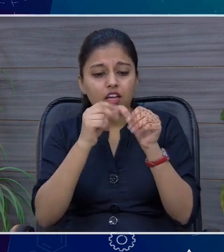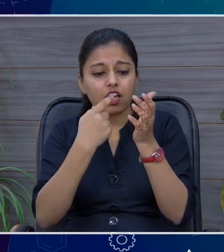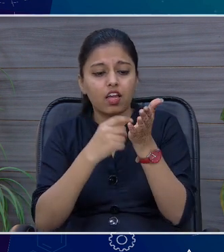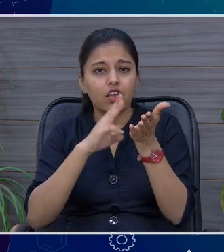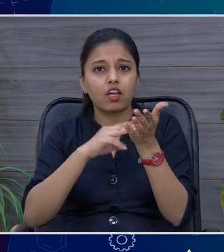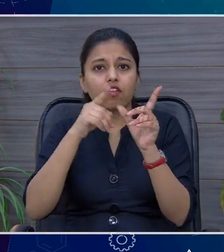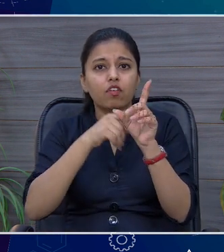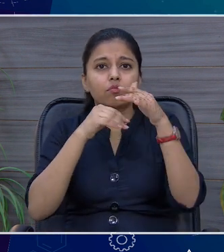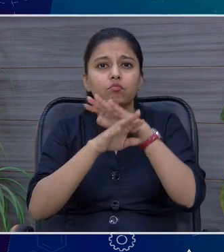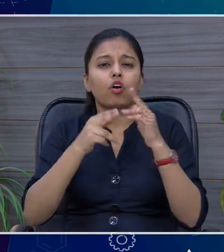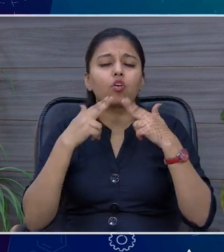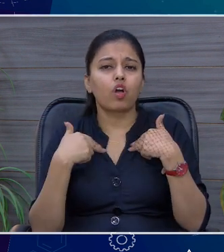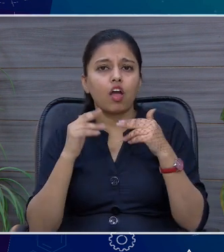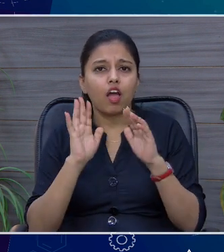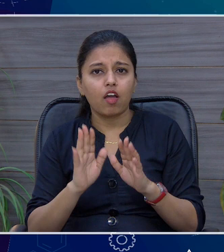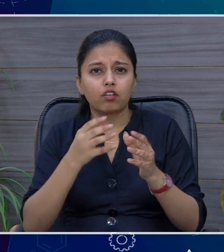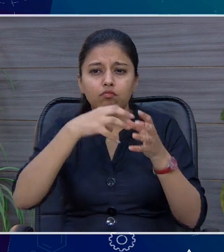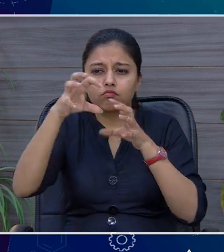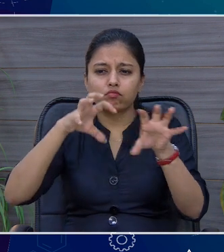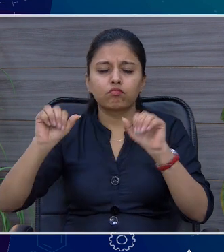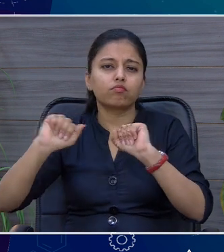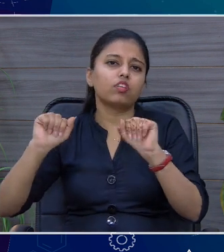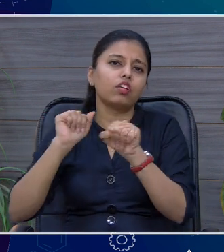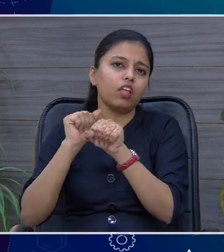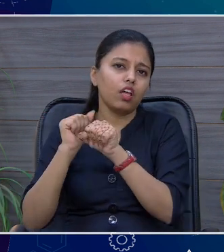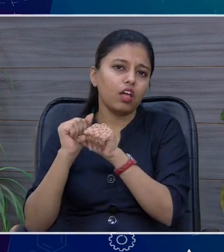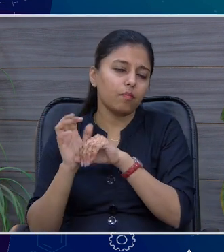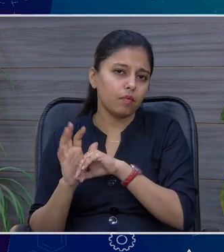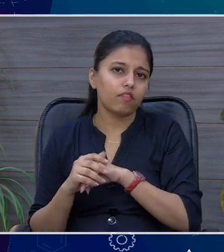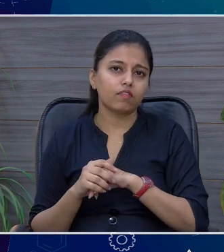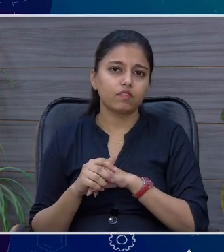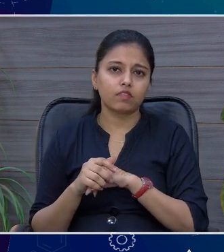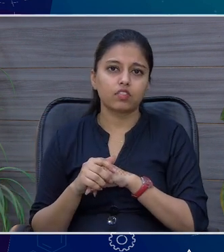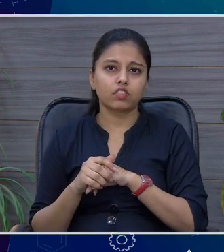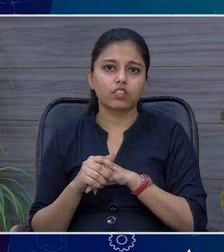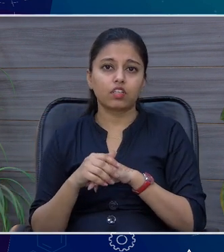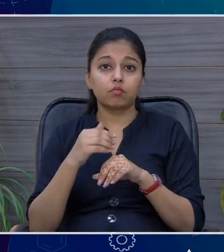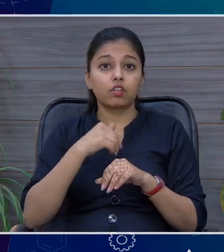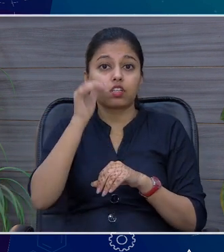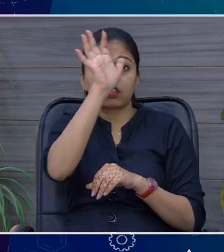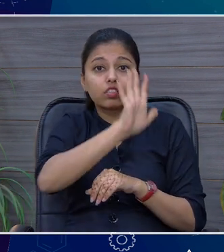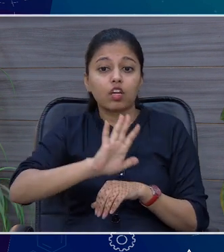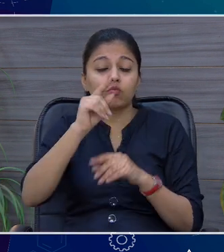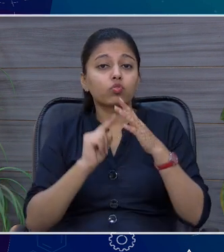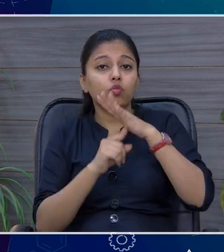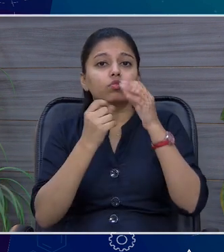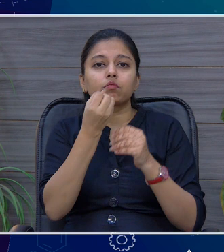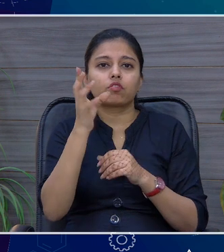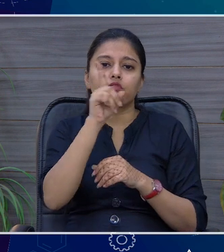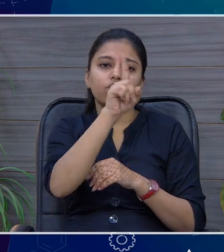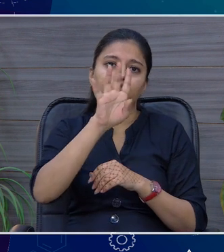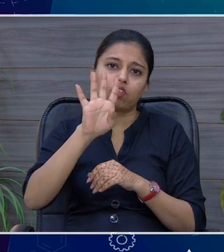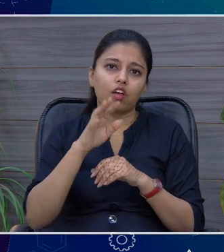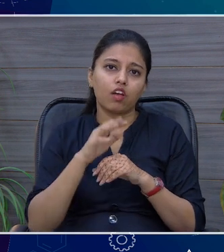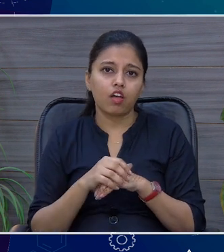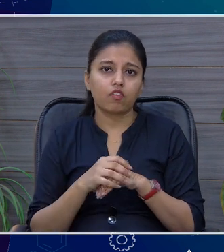लोयर्स का इकालक सेपरेट एंटी हो थी, जजज अडोके जनल करेंगे तो अर अर्दीया रंक 14 था SSB रेकमेंट